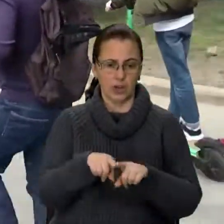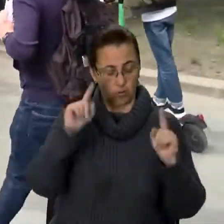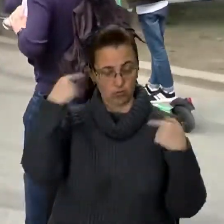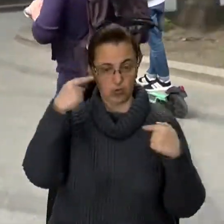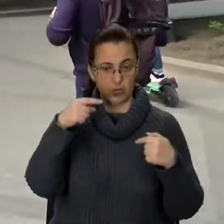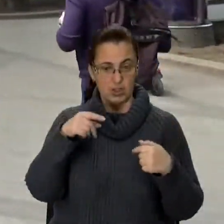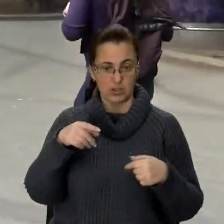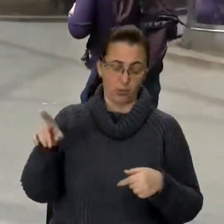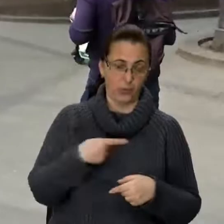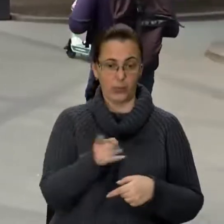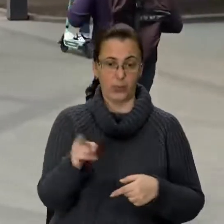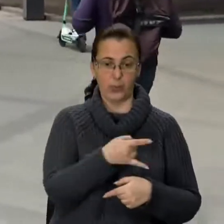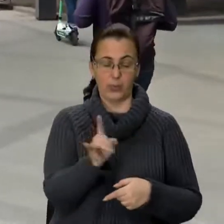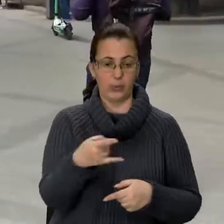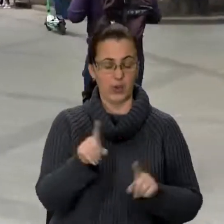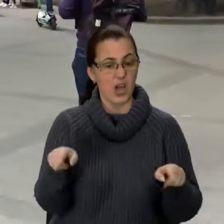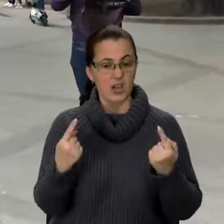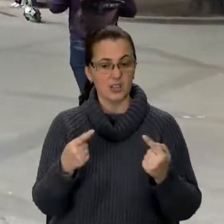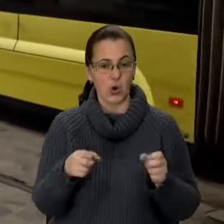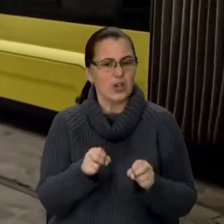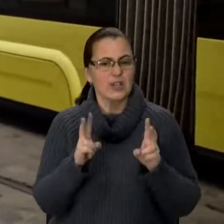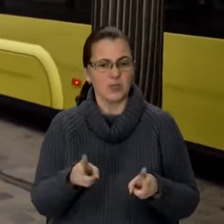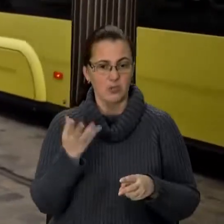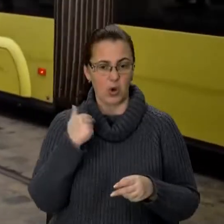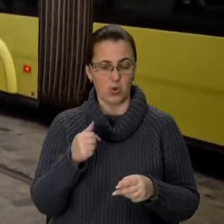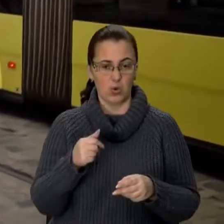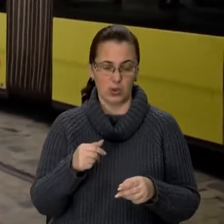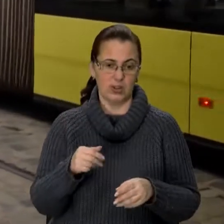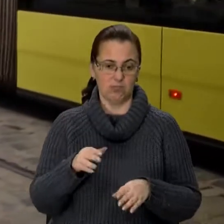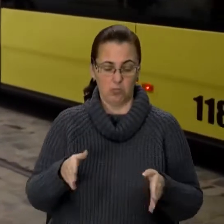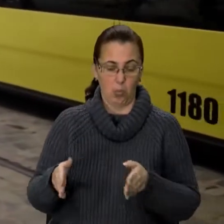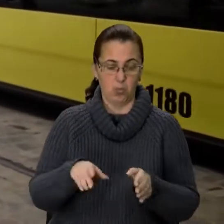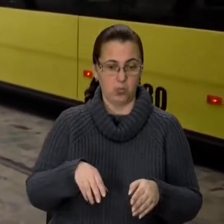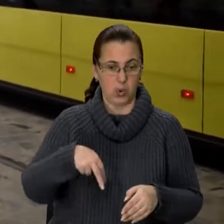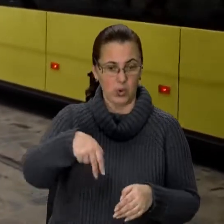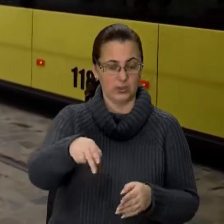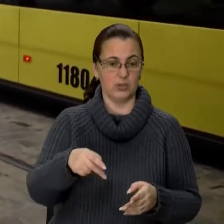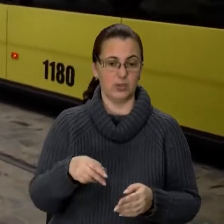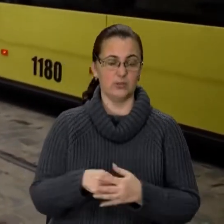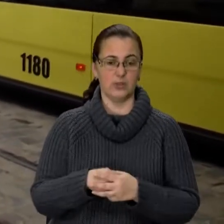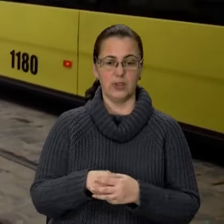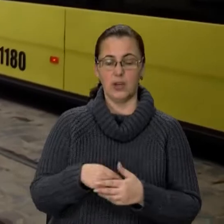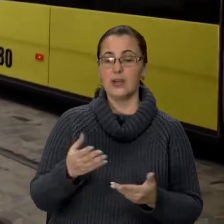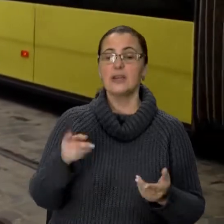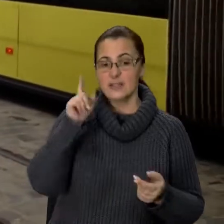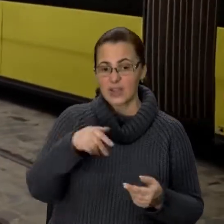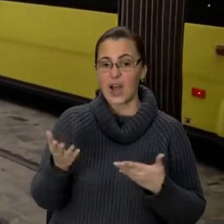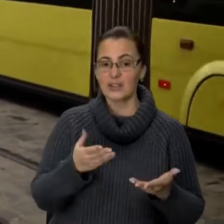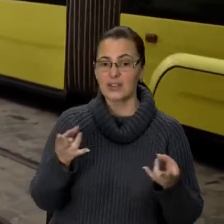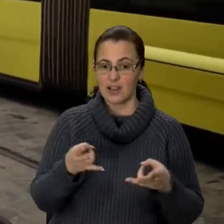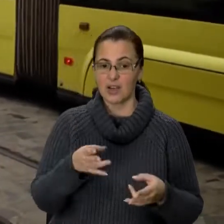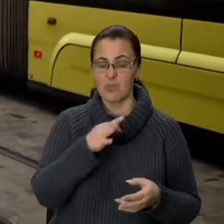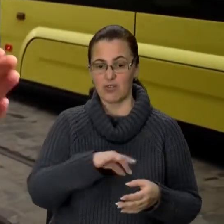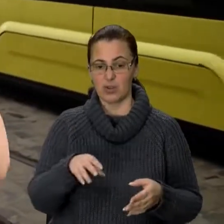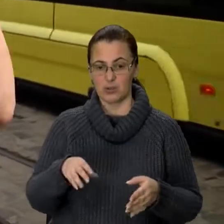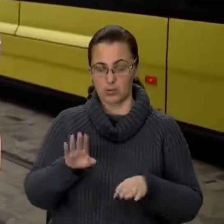пішоходів і створюють небезпеку, коли їдуть тротуаром. Чи ви знаєте, де ви маєте право їхати? Я знаю, що це треба їхати по велодоріжці,